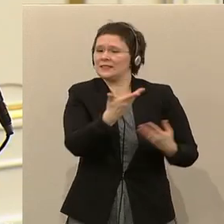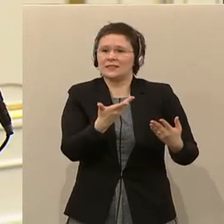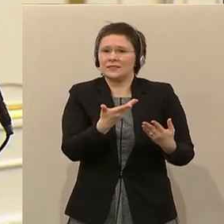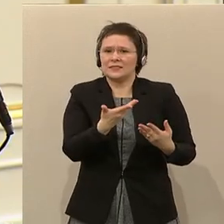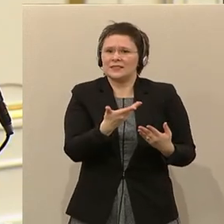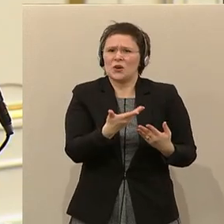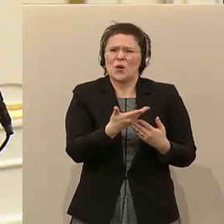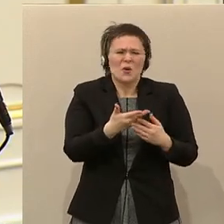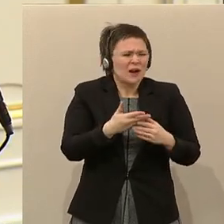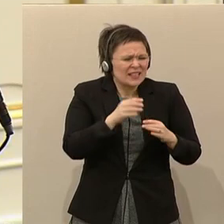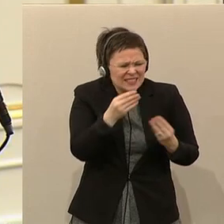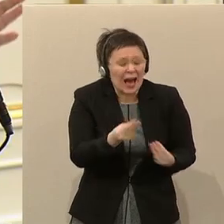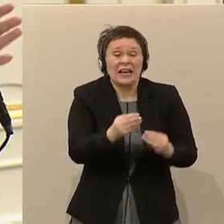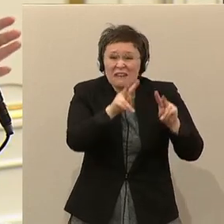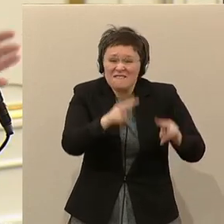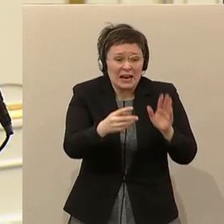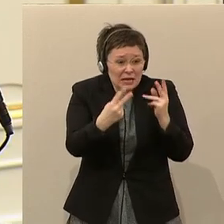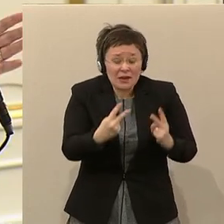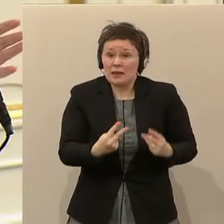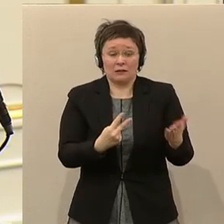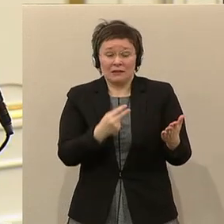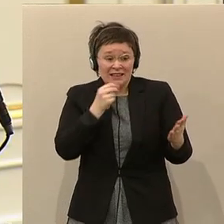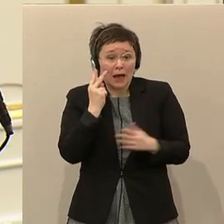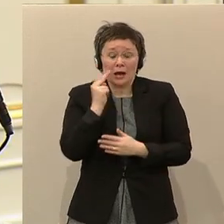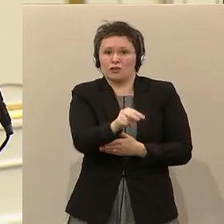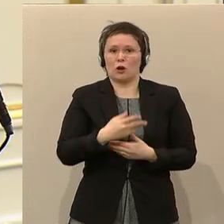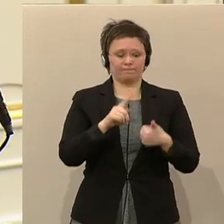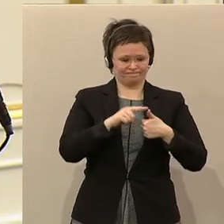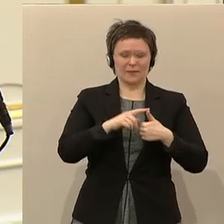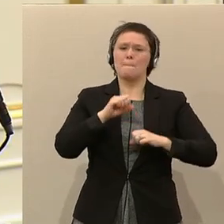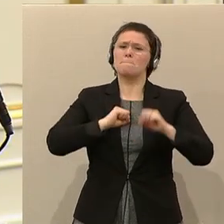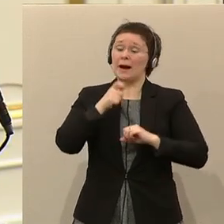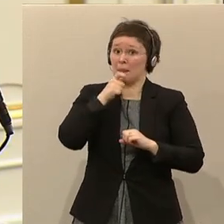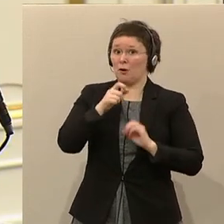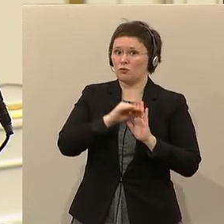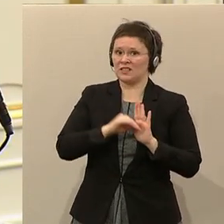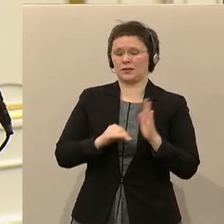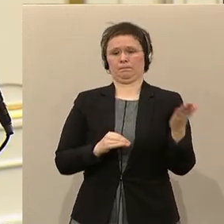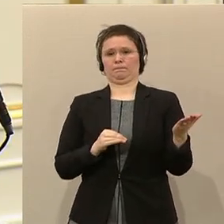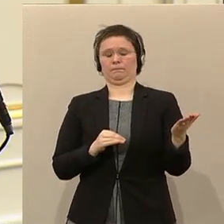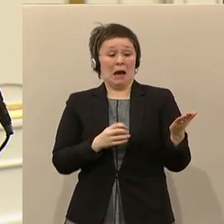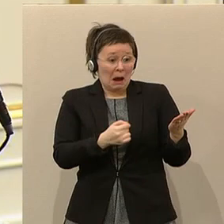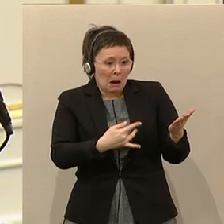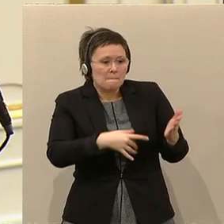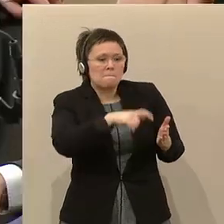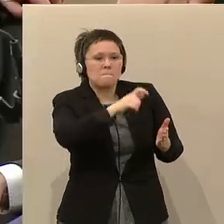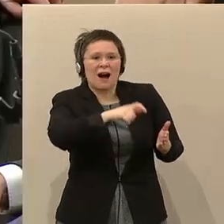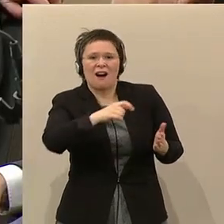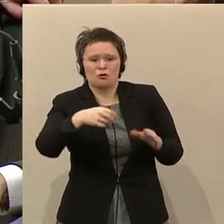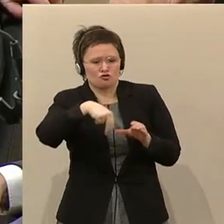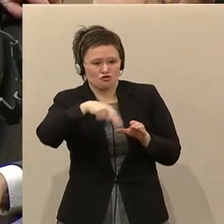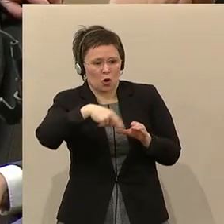Dinge, was wirklich notwendig sind. Das haben Sie nie gemacht. Die Mangelberufsliste, eine Handvoll Köche können Sie mit Abertausenden